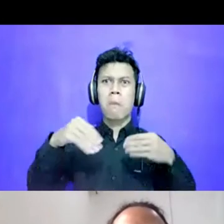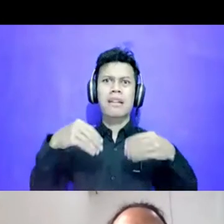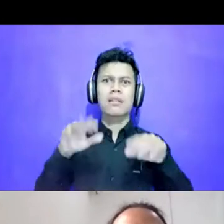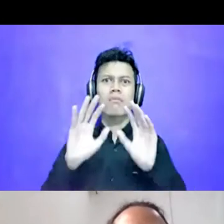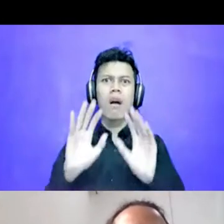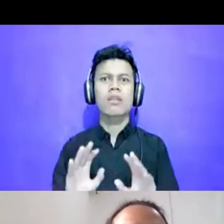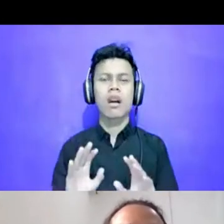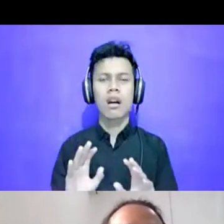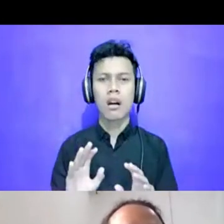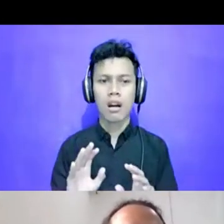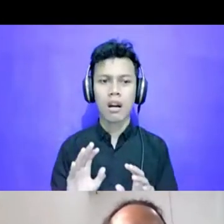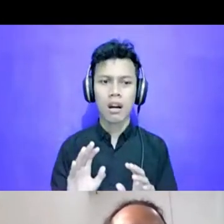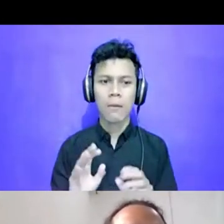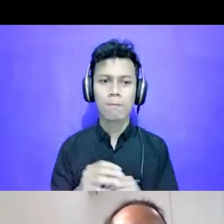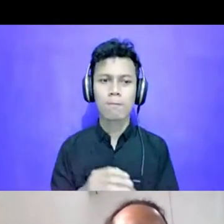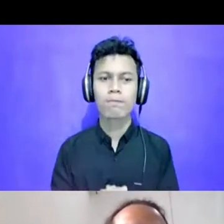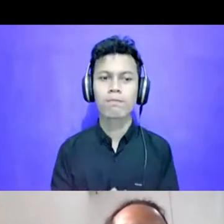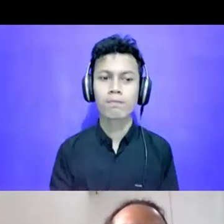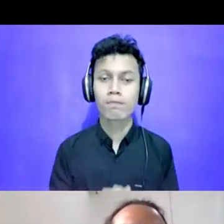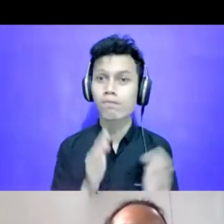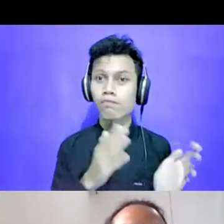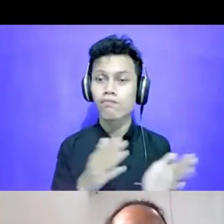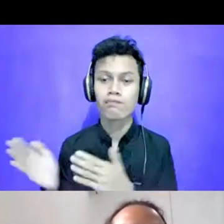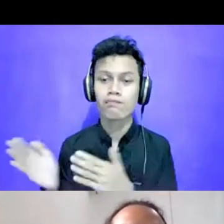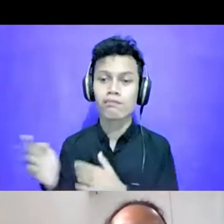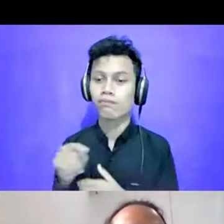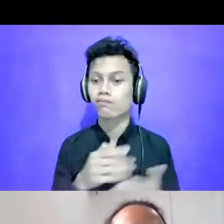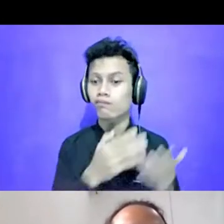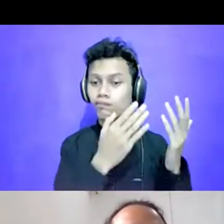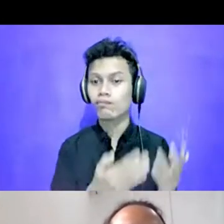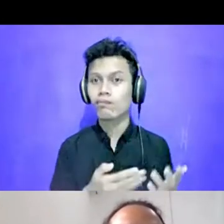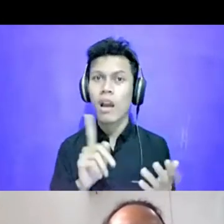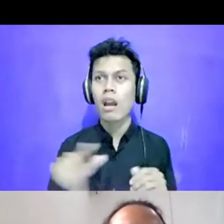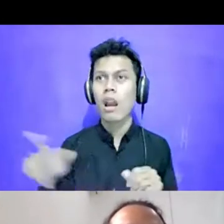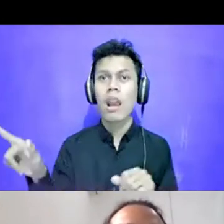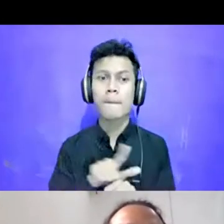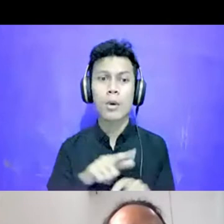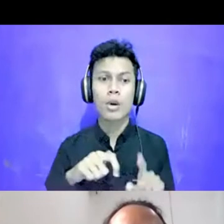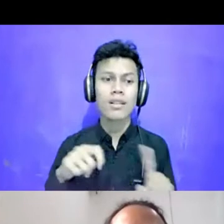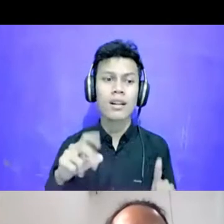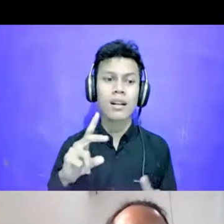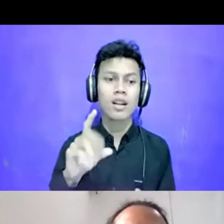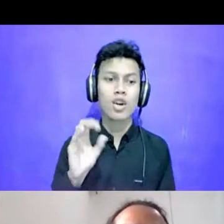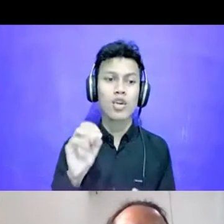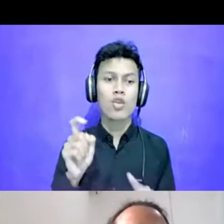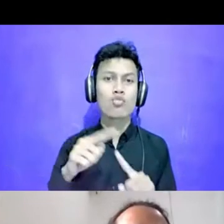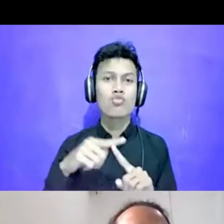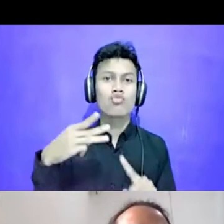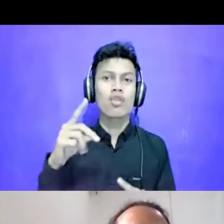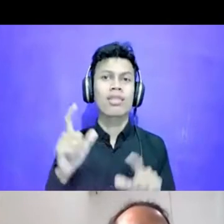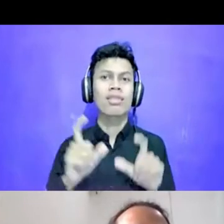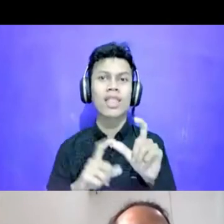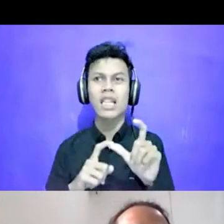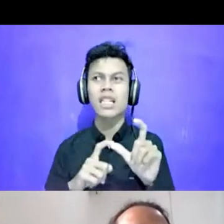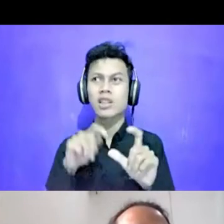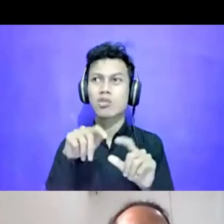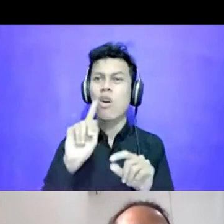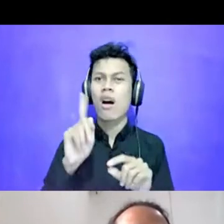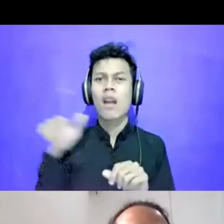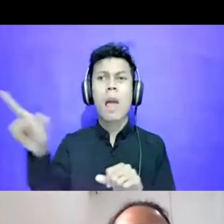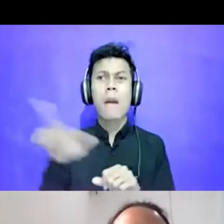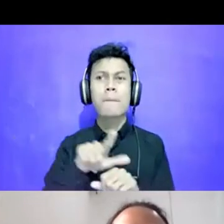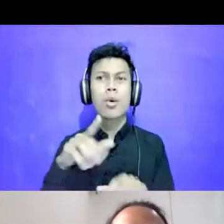Temuan Itu Sejalan Dengan Laporan Dari Routers Routers Itu Bikin